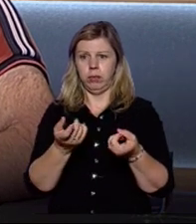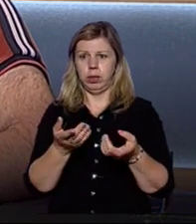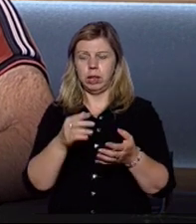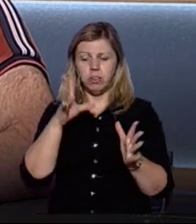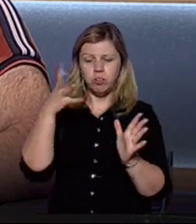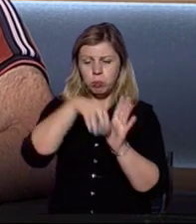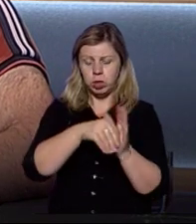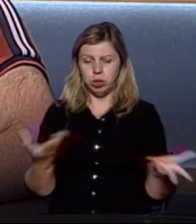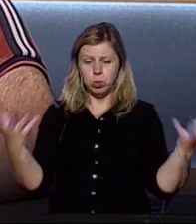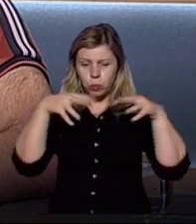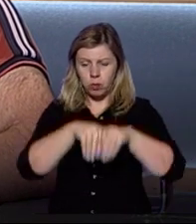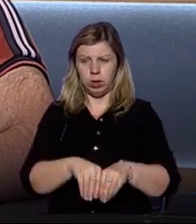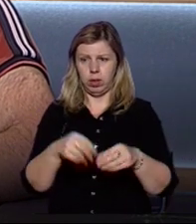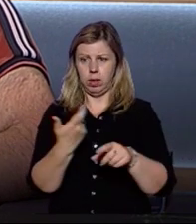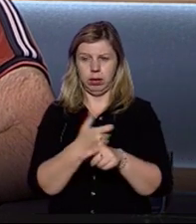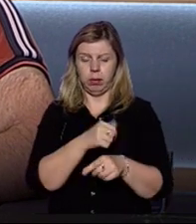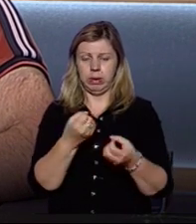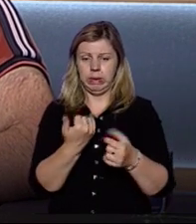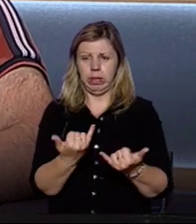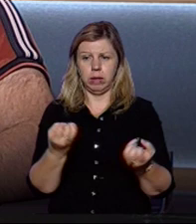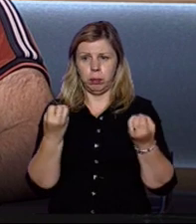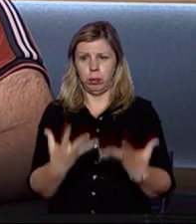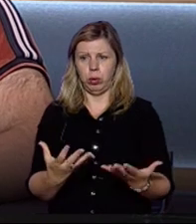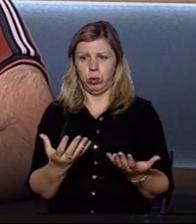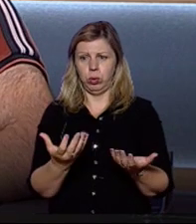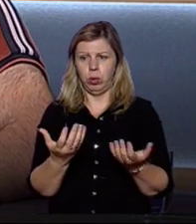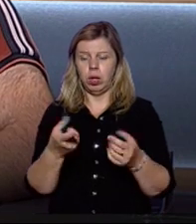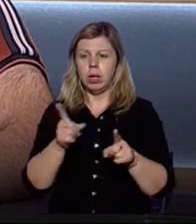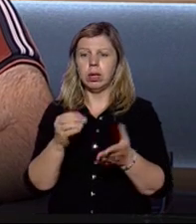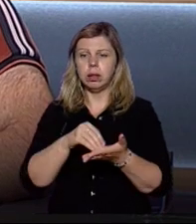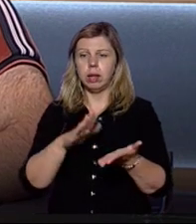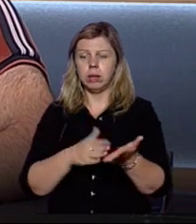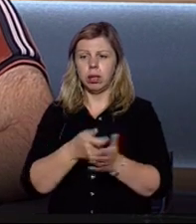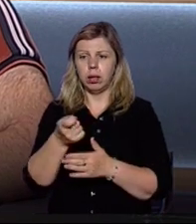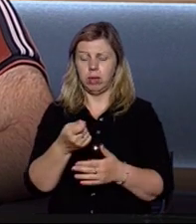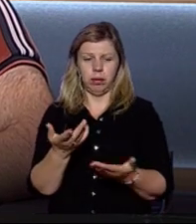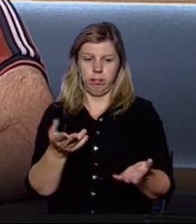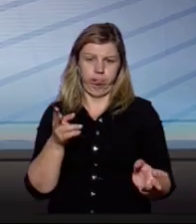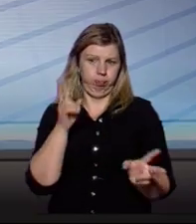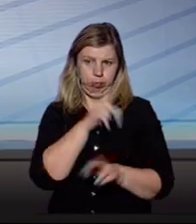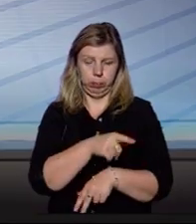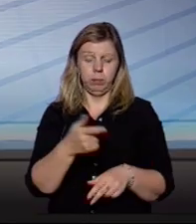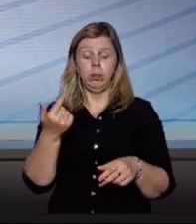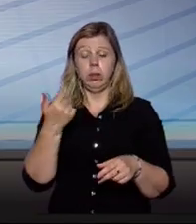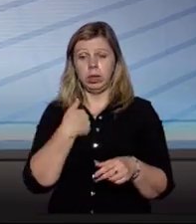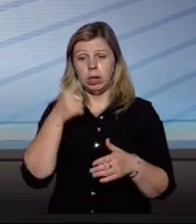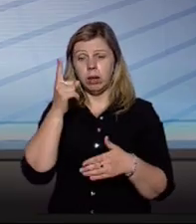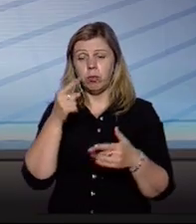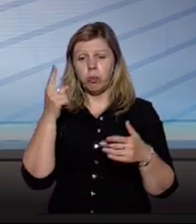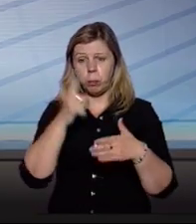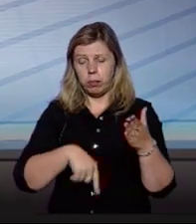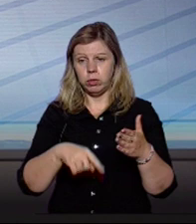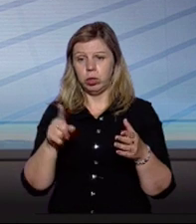змішувати в одне і те саме, зараз просто, шановному, який зареєстрував петицію, не доречно. Я з впевненістю